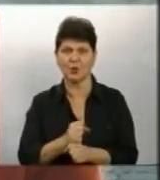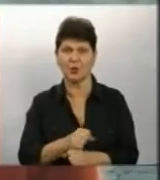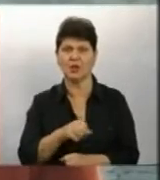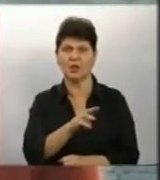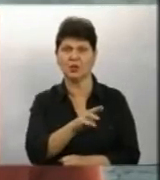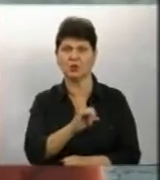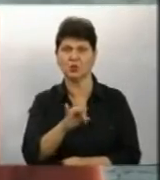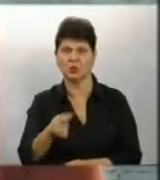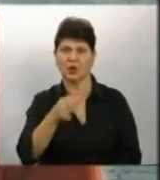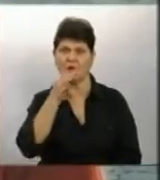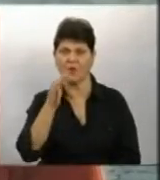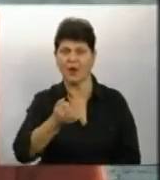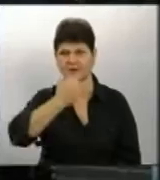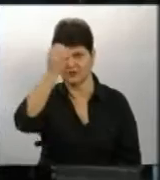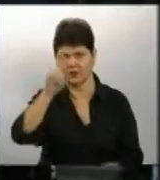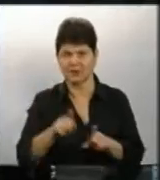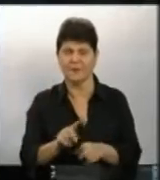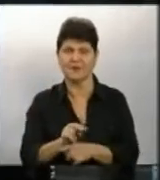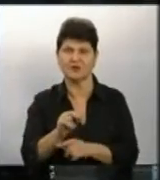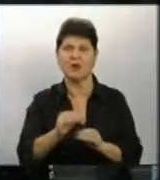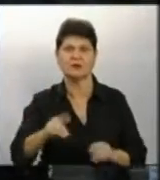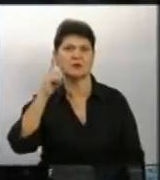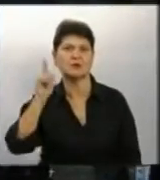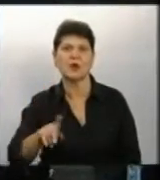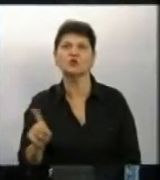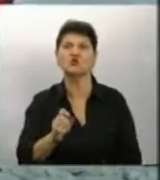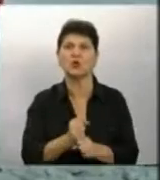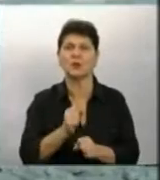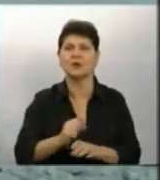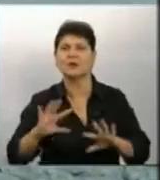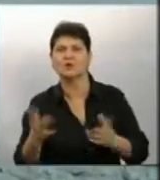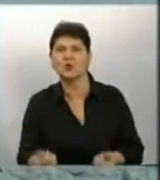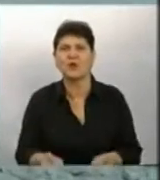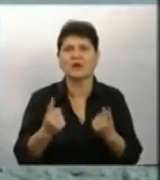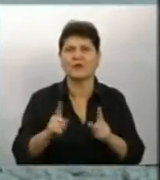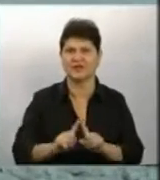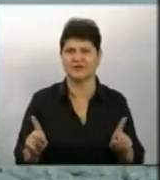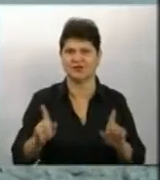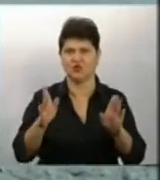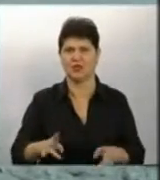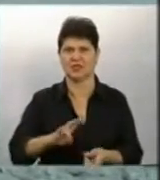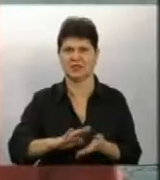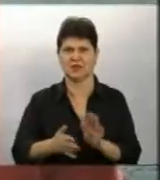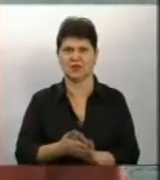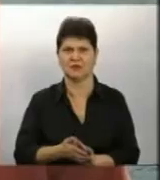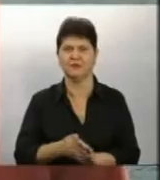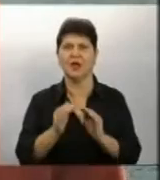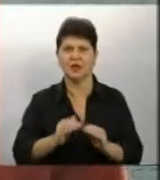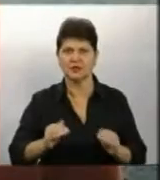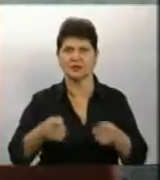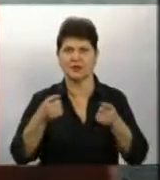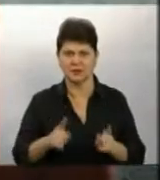Шпорт говорить Завдяки таким навчанням діти знають, що робити у разі виникнення надзвичайних ситуацій Діти дійсно